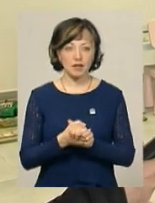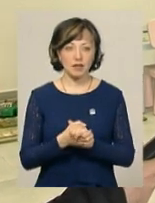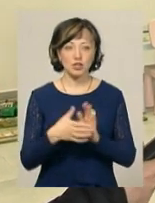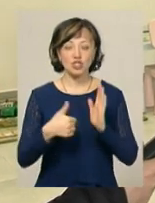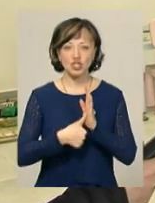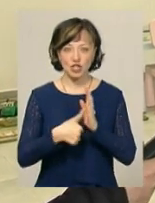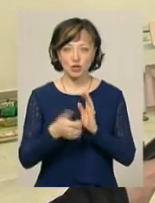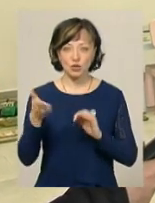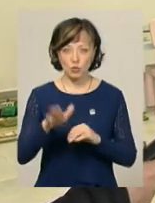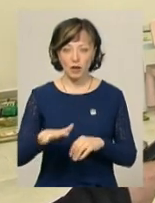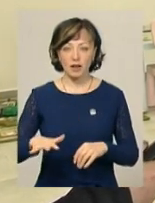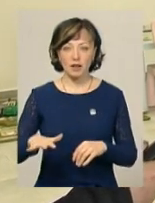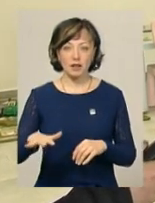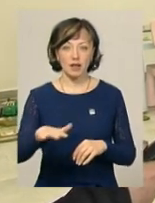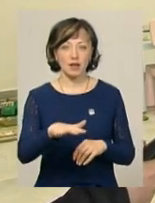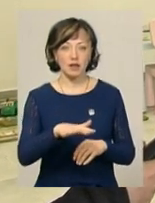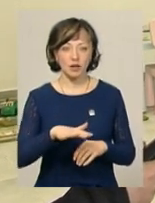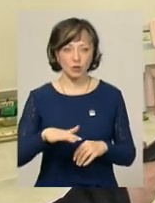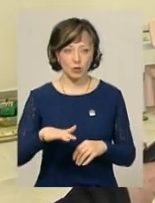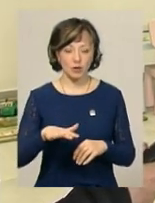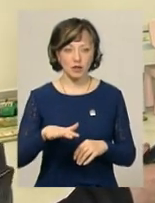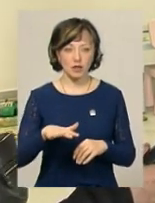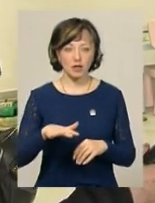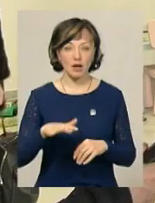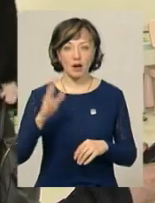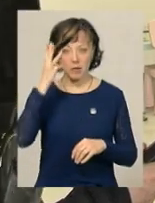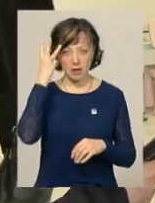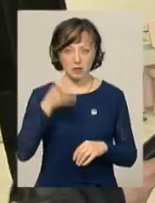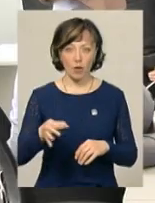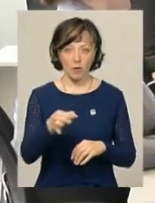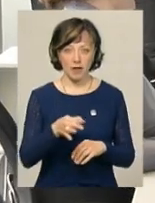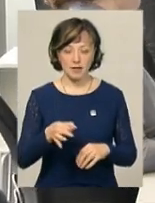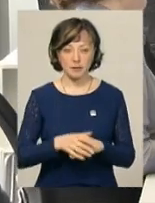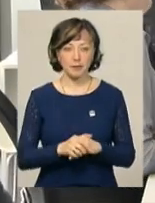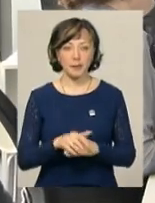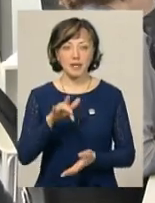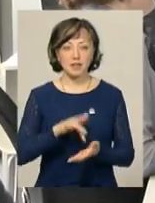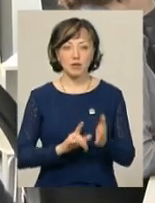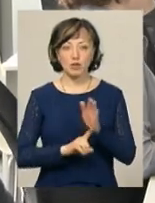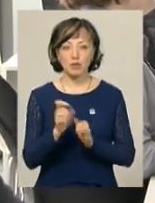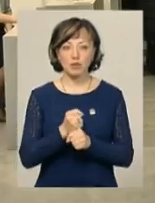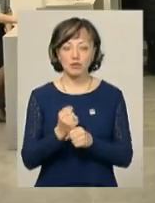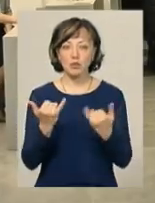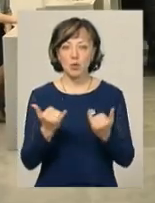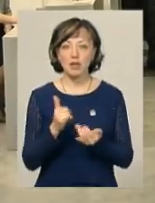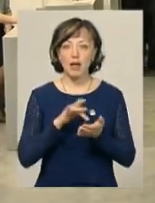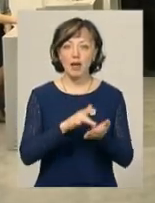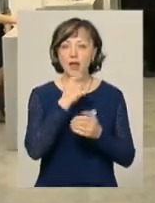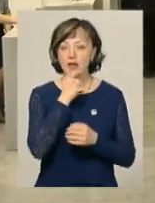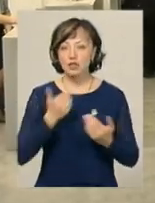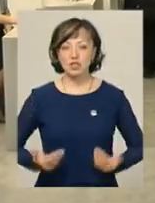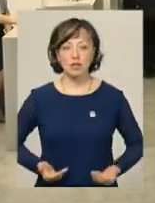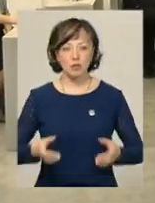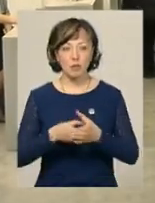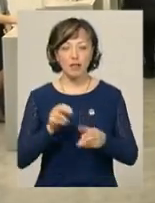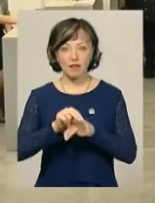це у Хмельницької області. Центр почав працювати сьогодні з екскурсією жителям громади